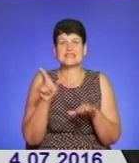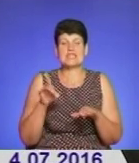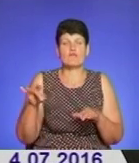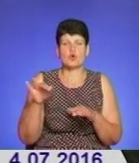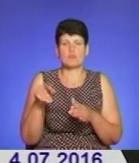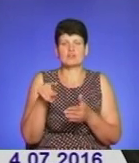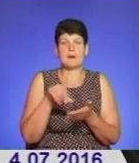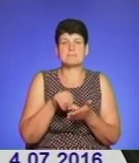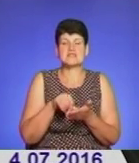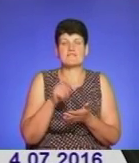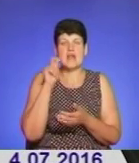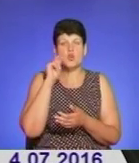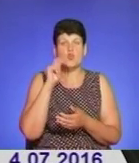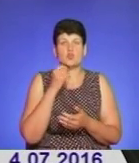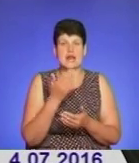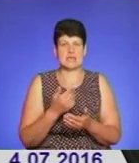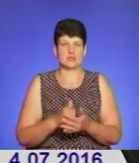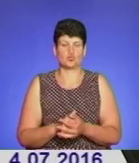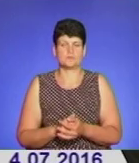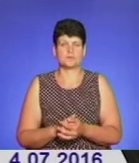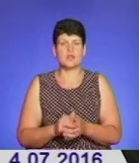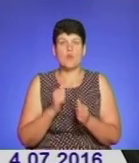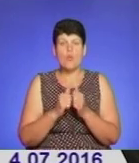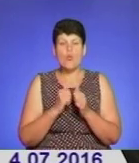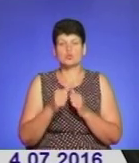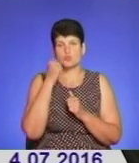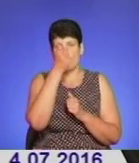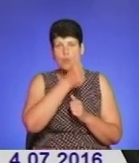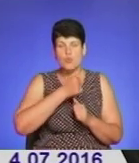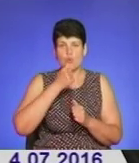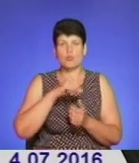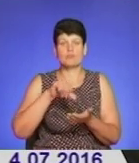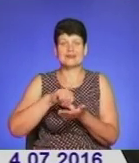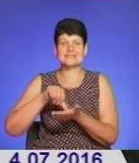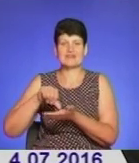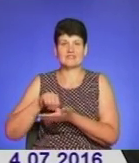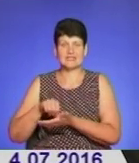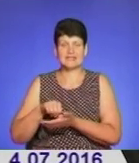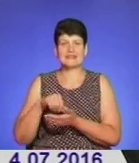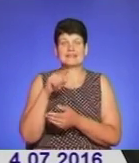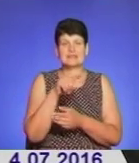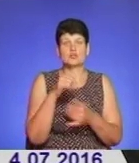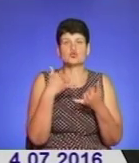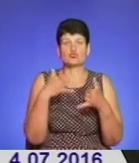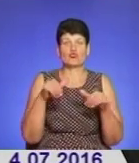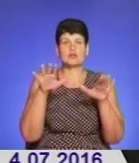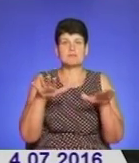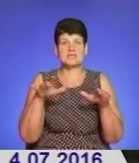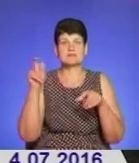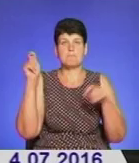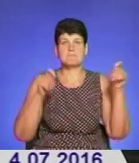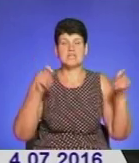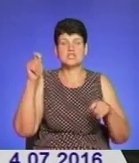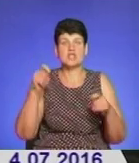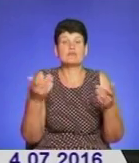представляє Україну. Кожного року представники тих чудотворних місць з'їжджаються до